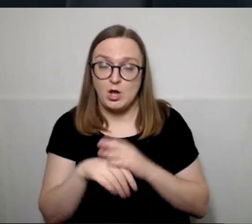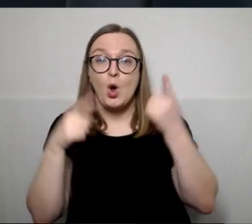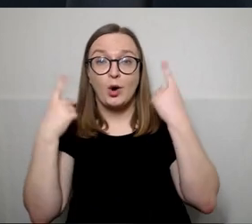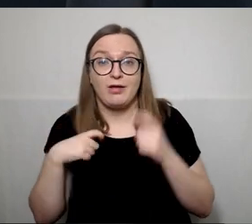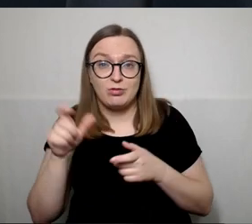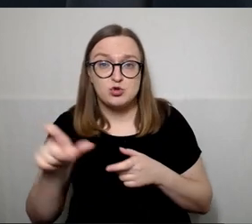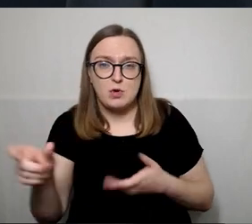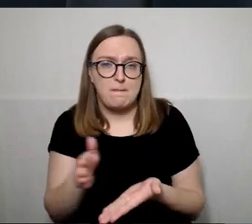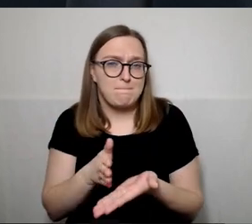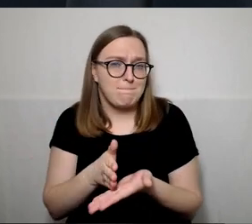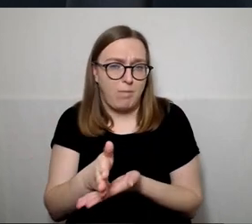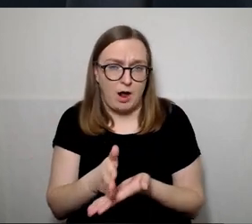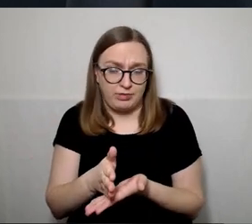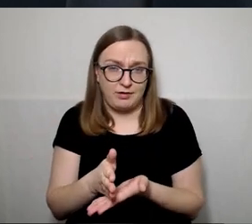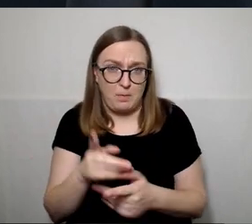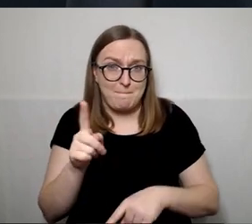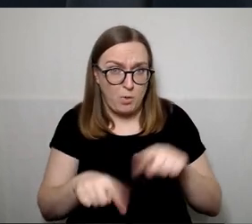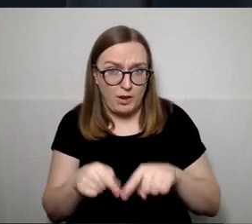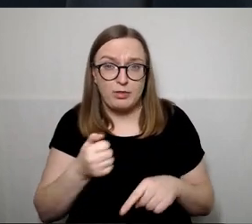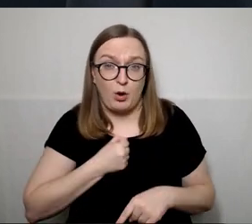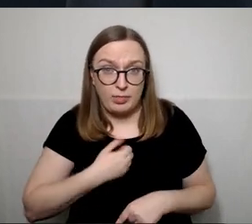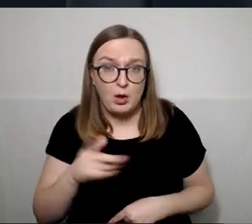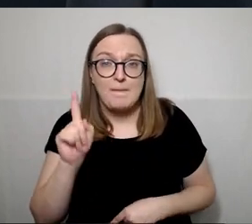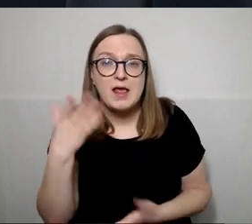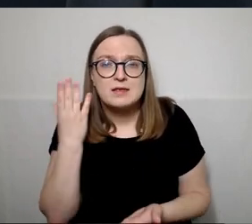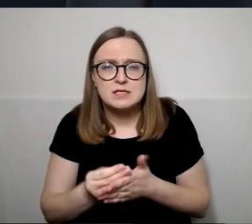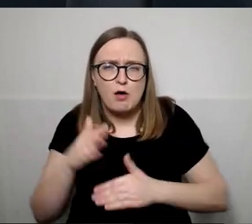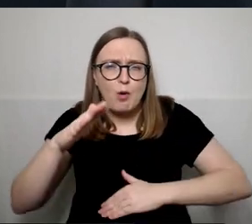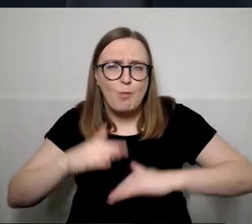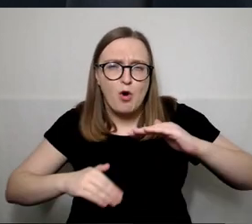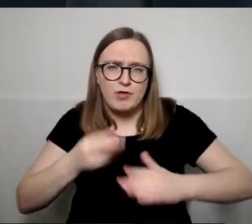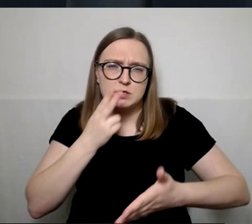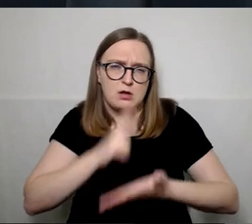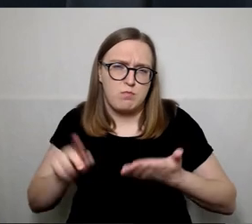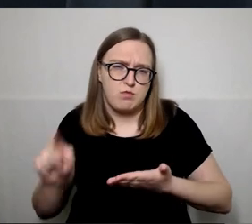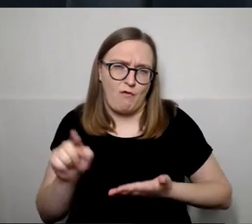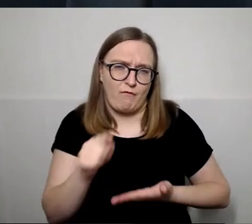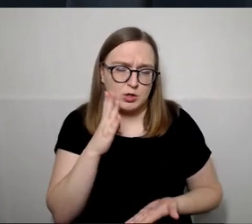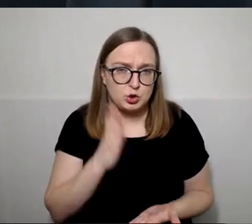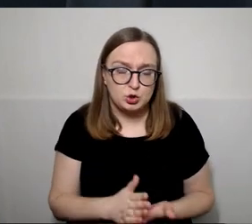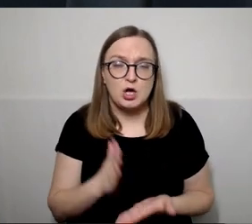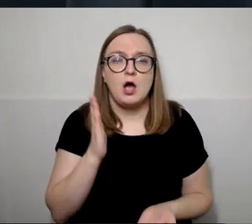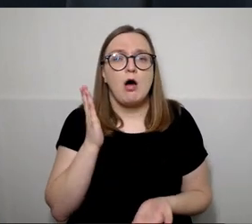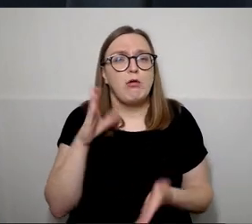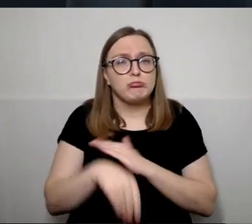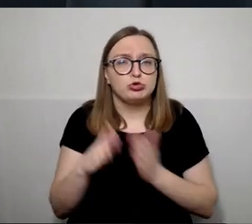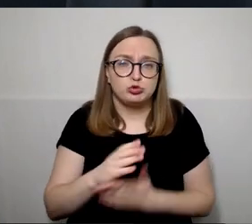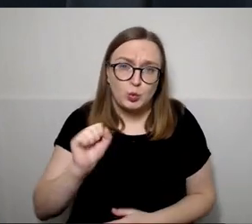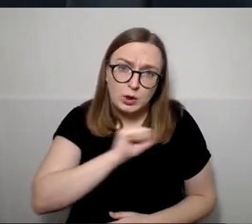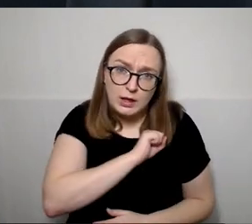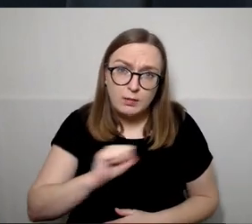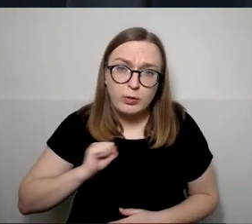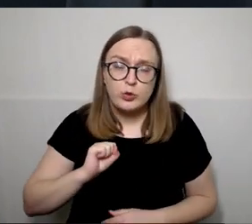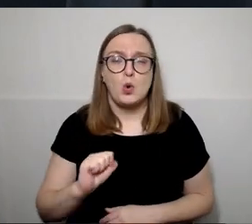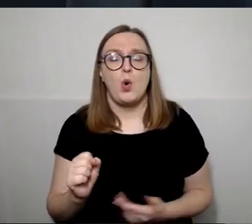patirties, bet jie yra savo sritės specialistai. Tai turime taip pat ir gydytojų, ir žemės